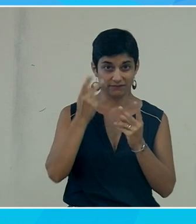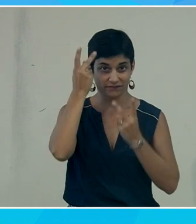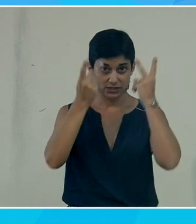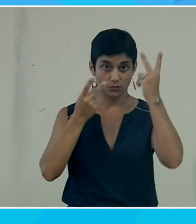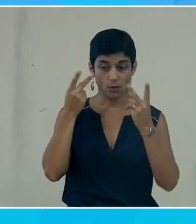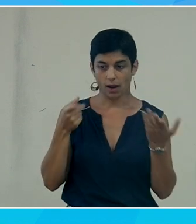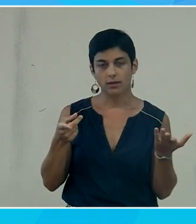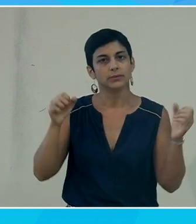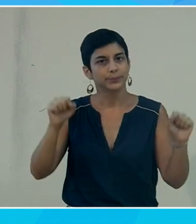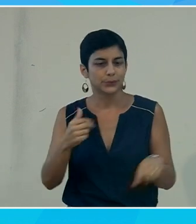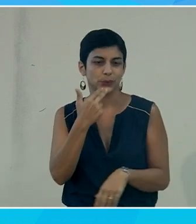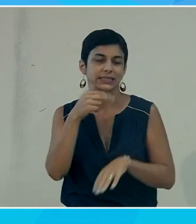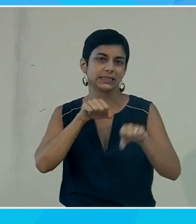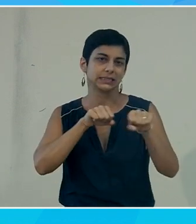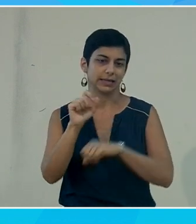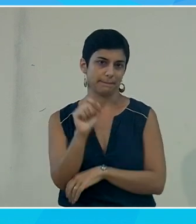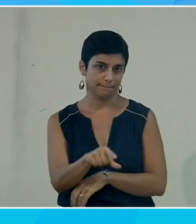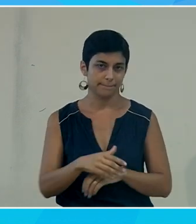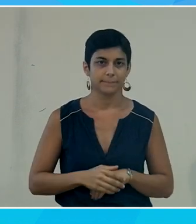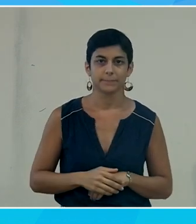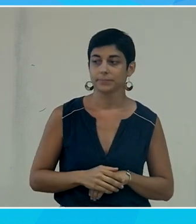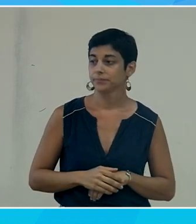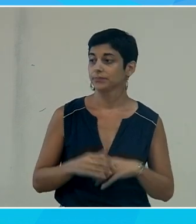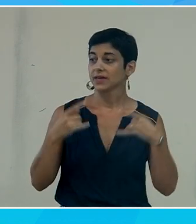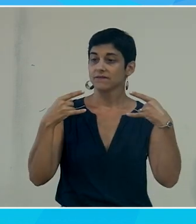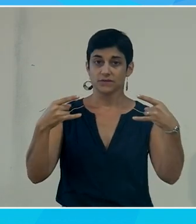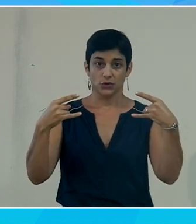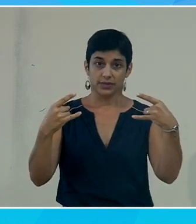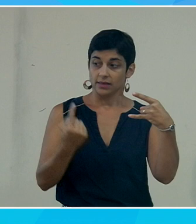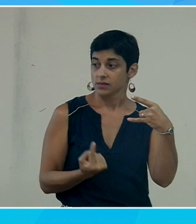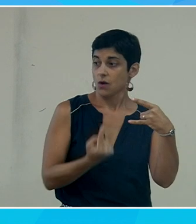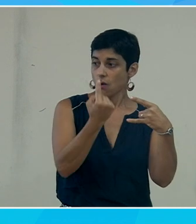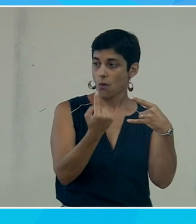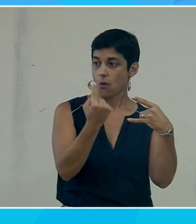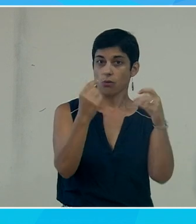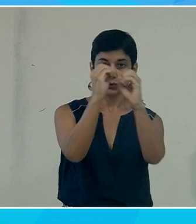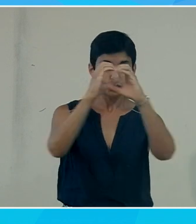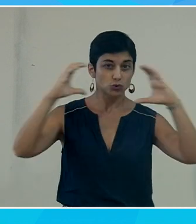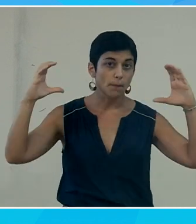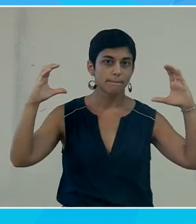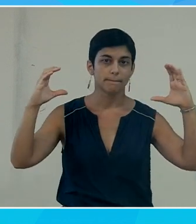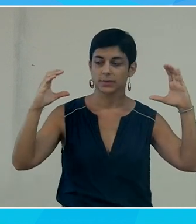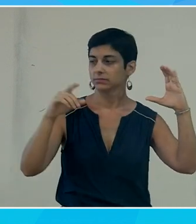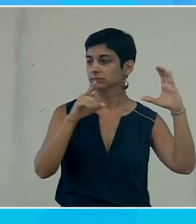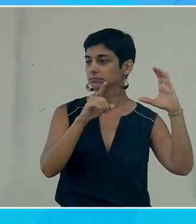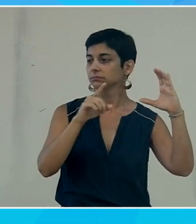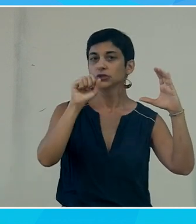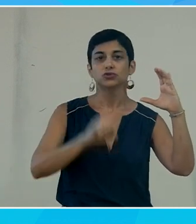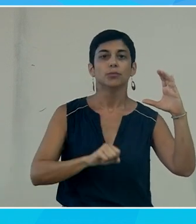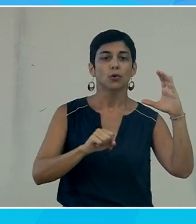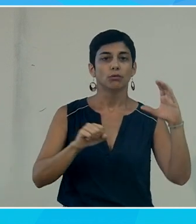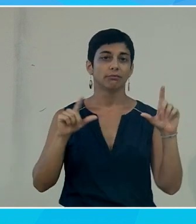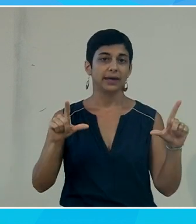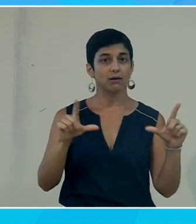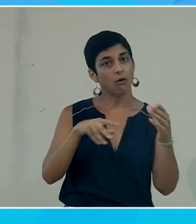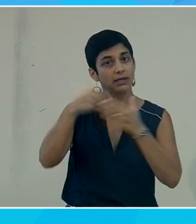utiliser ce système sachant que la fenêtre qui est en haut sur mon écran, donc qui est zoomée, je peux la mettre éventuellement sur un écran externe.